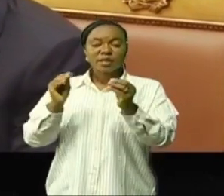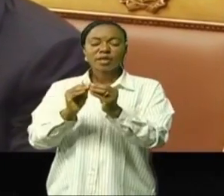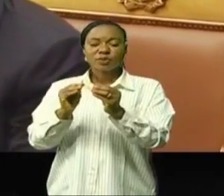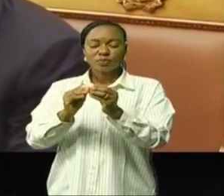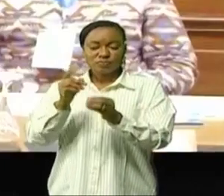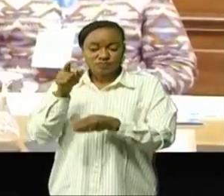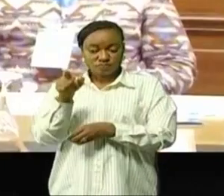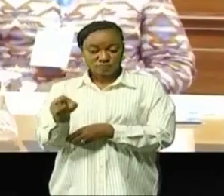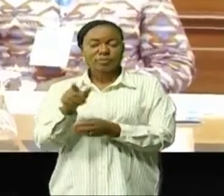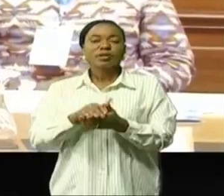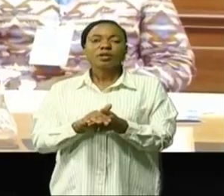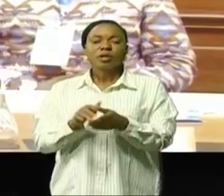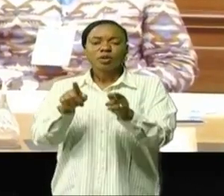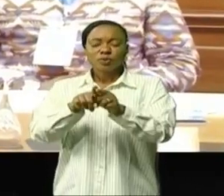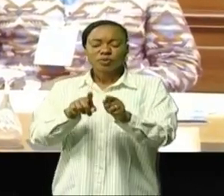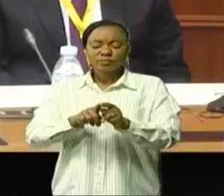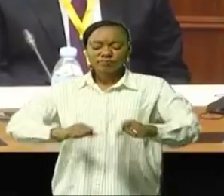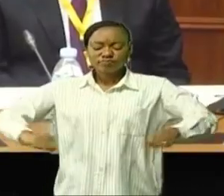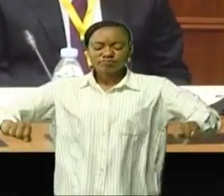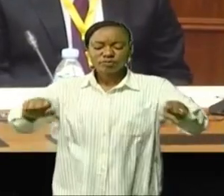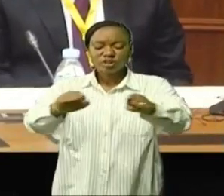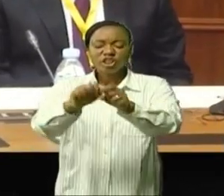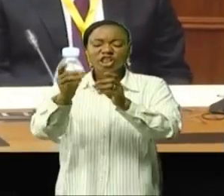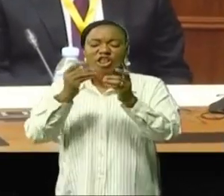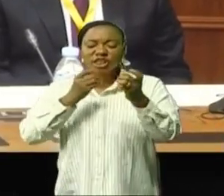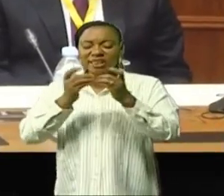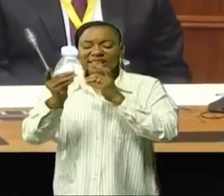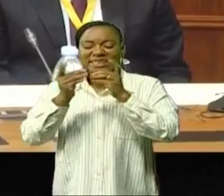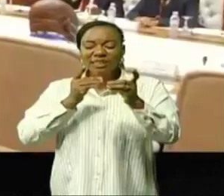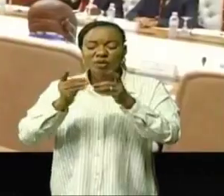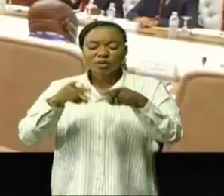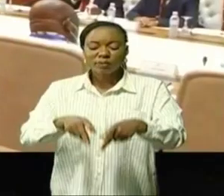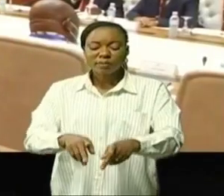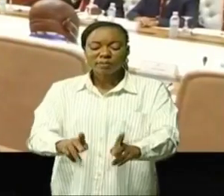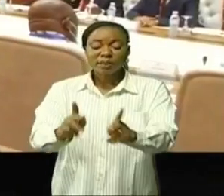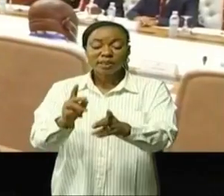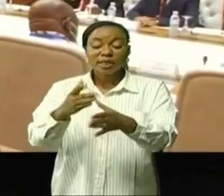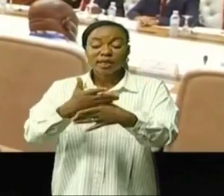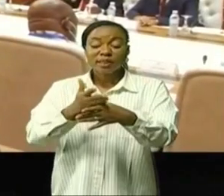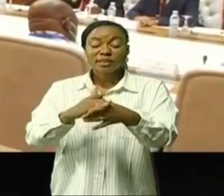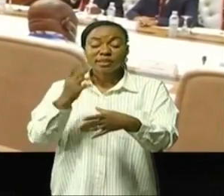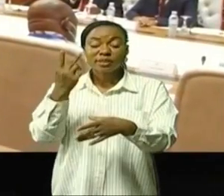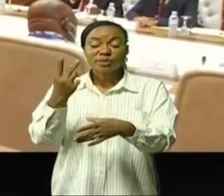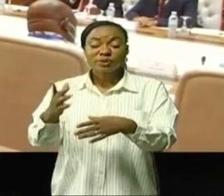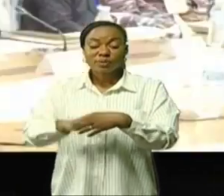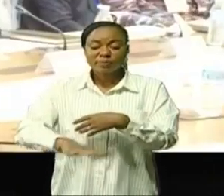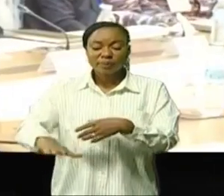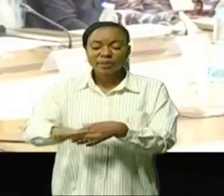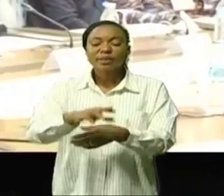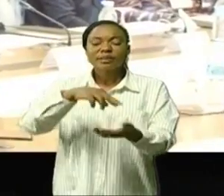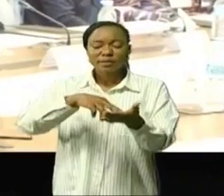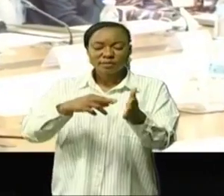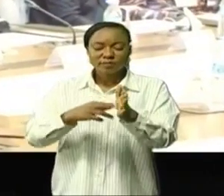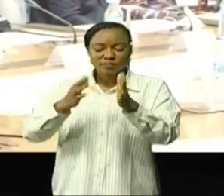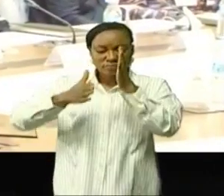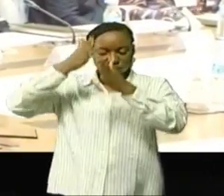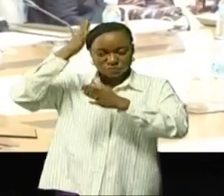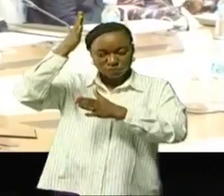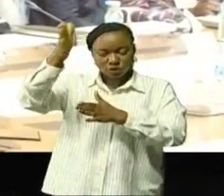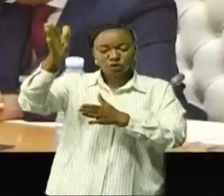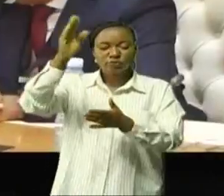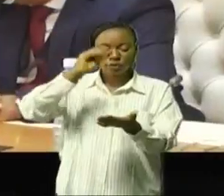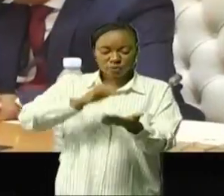mixte, cadre de dialogue permanent entre les deux pays, est prévue incessamment dans la capitale angolaise.